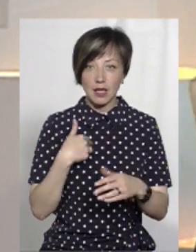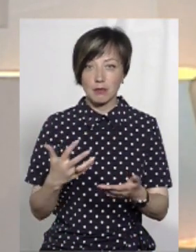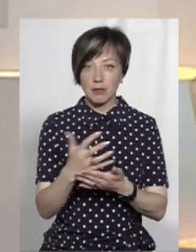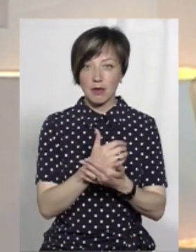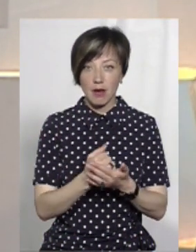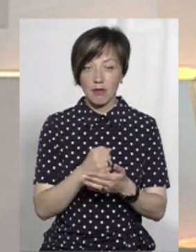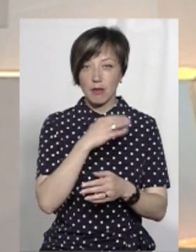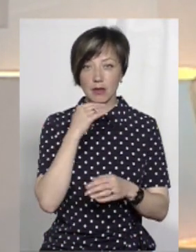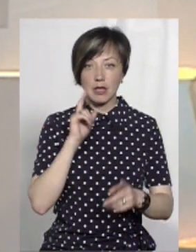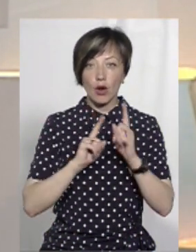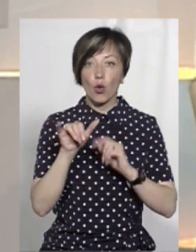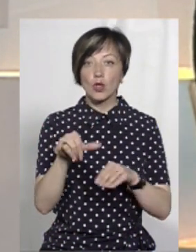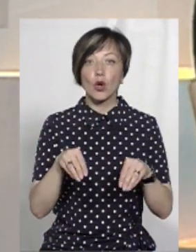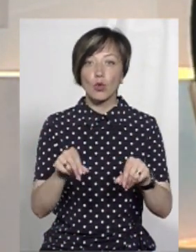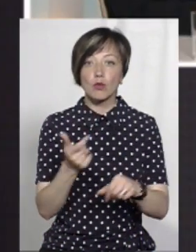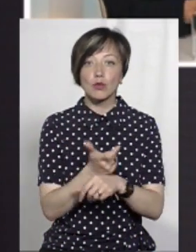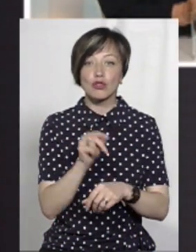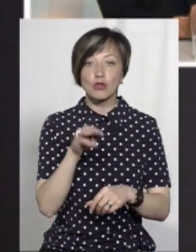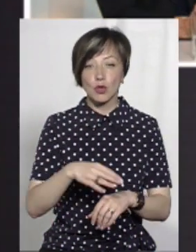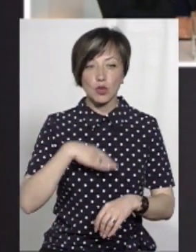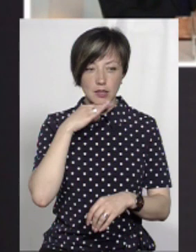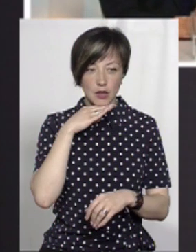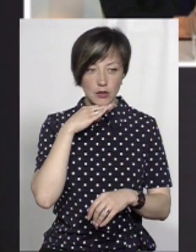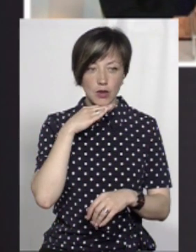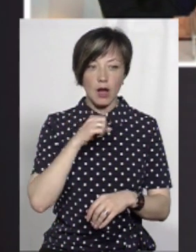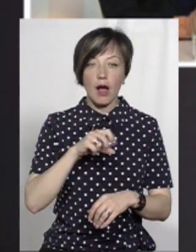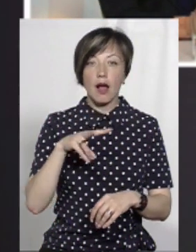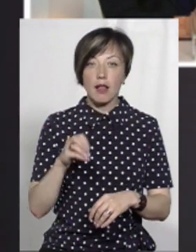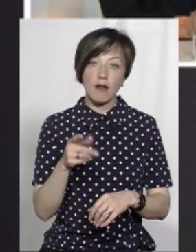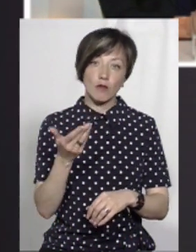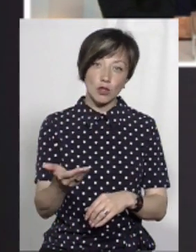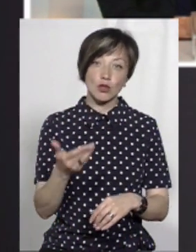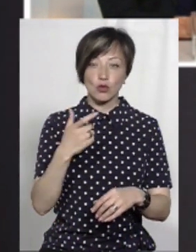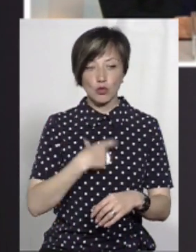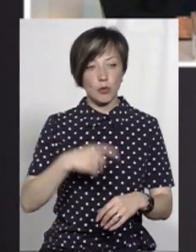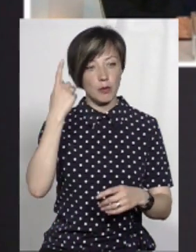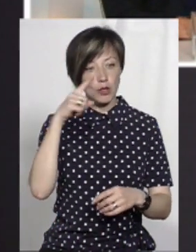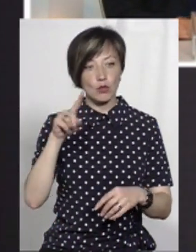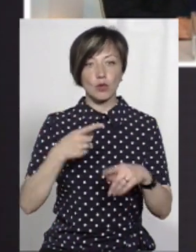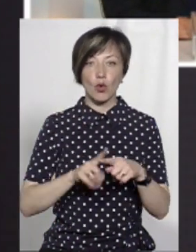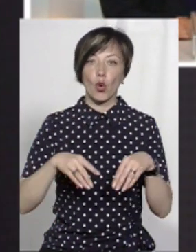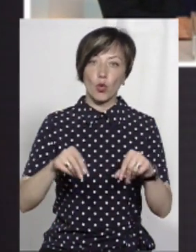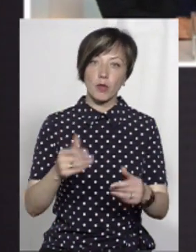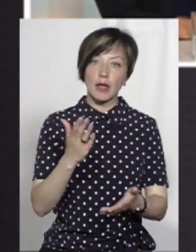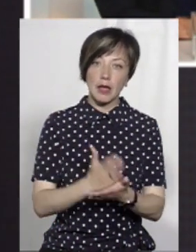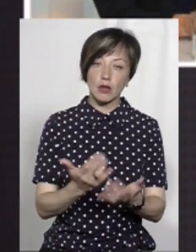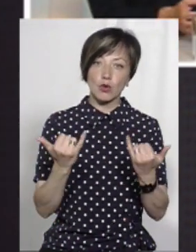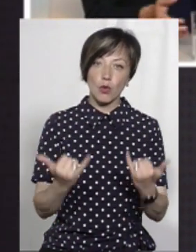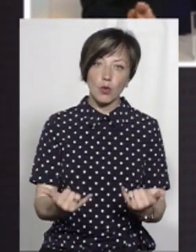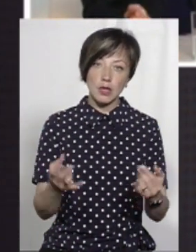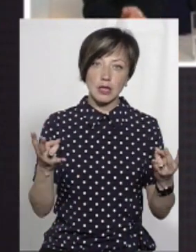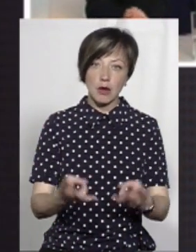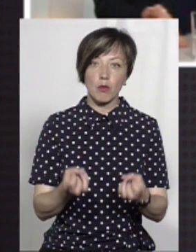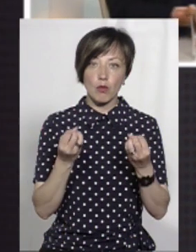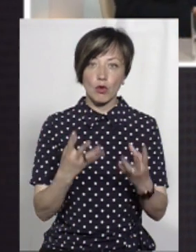збирав там не одну нараду, у них грунта більше, чим достатньо. Але от вони там собі придумали, що того грунту, який є сьогодні,